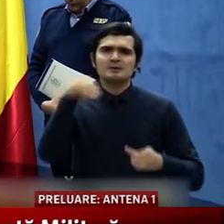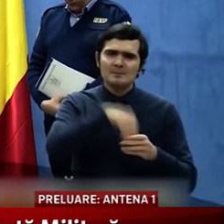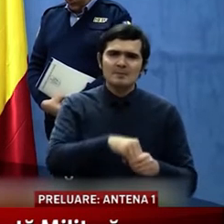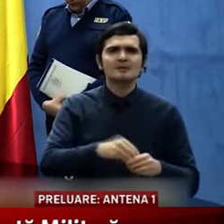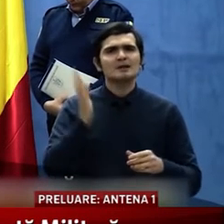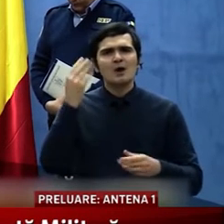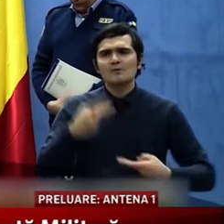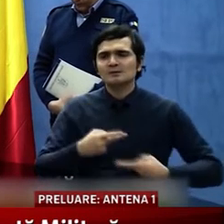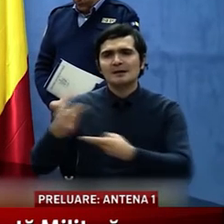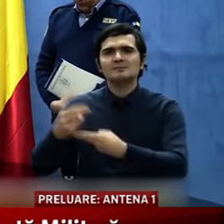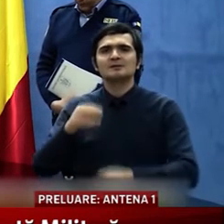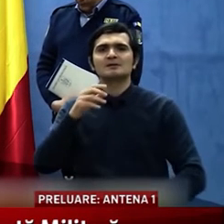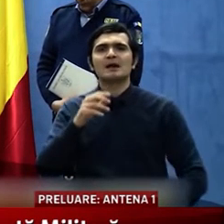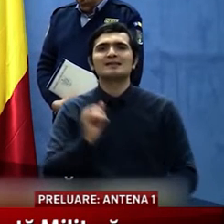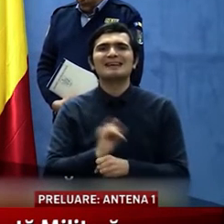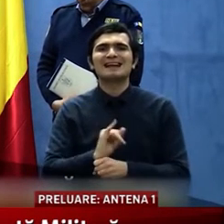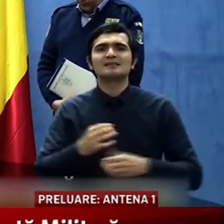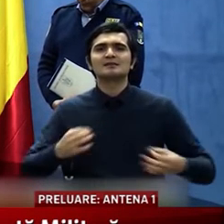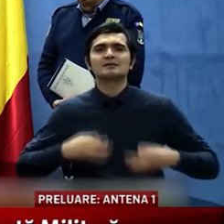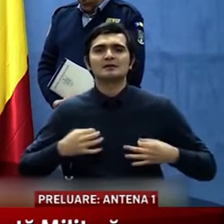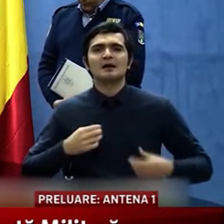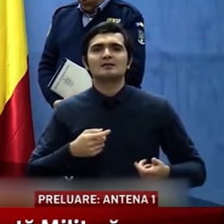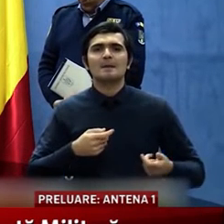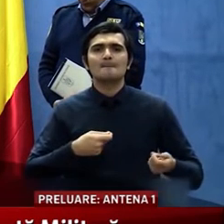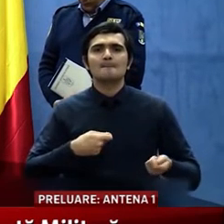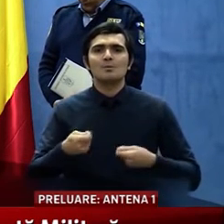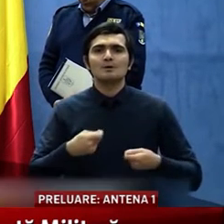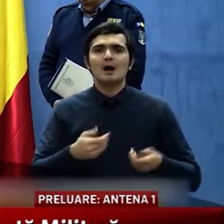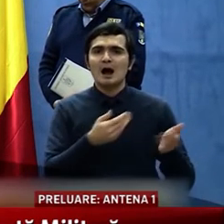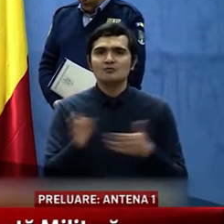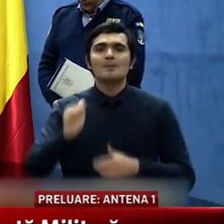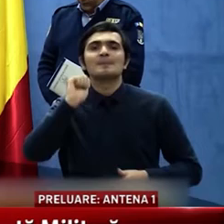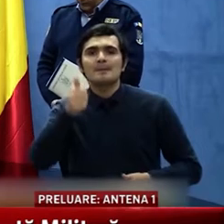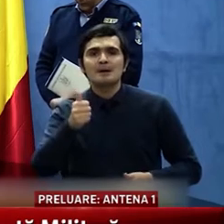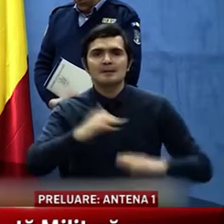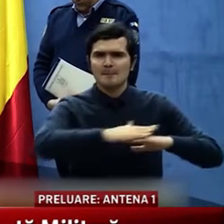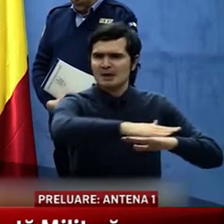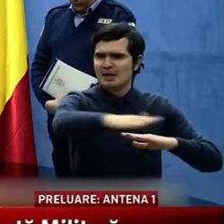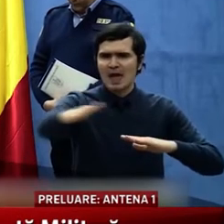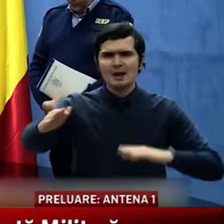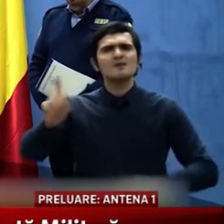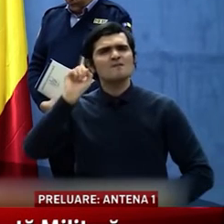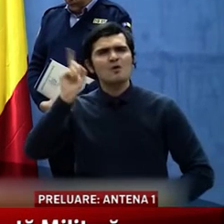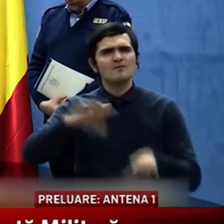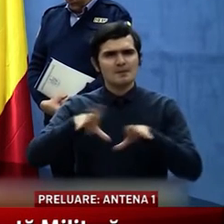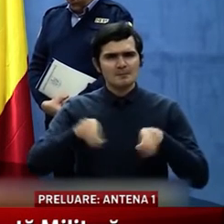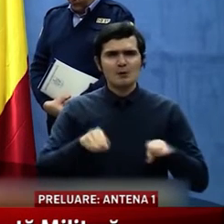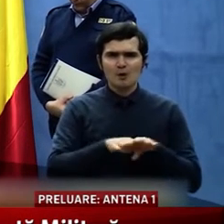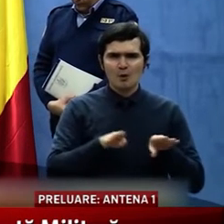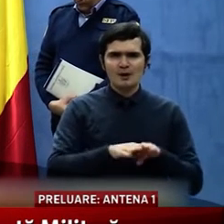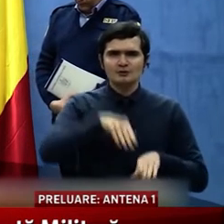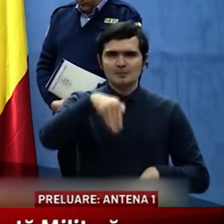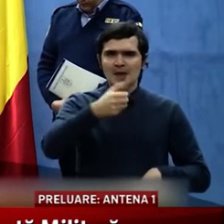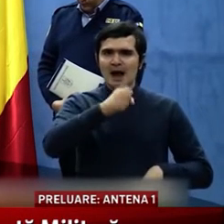transmise direcțiilor de sănătate publică. De mâine, în teren, vor fi împreună cu colegii noștri din